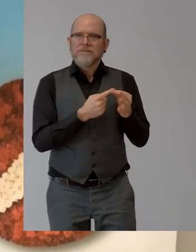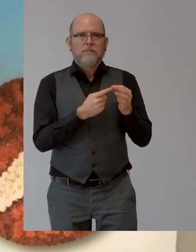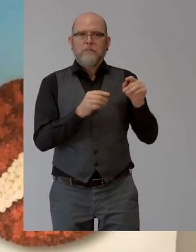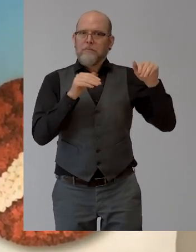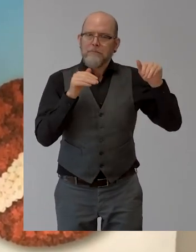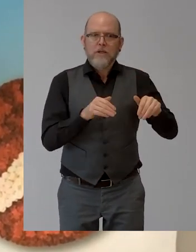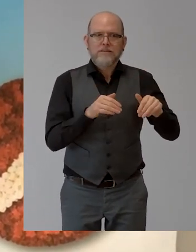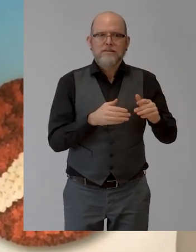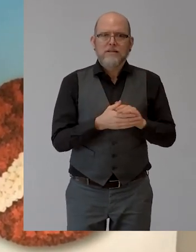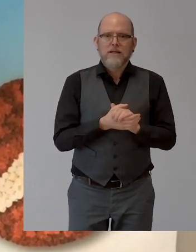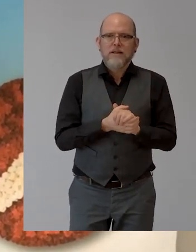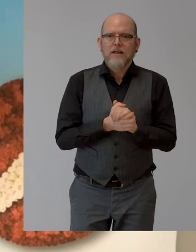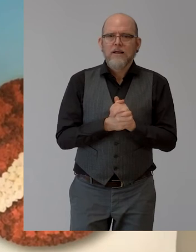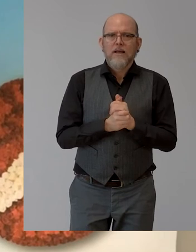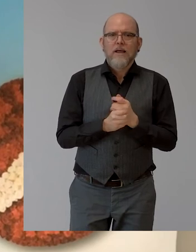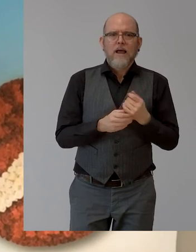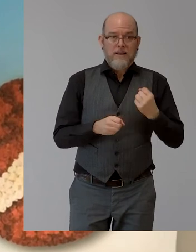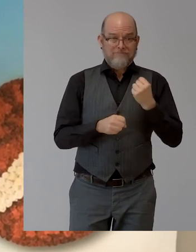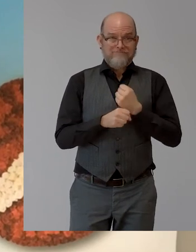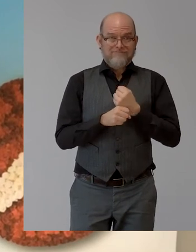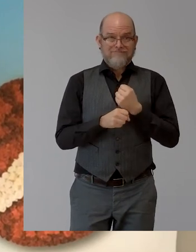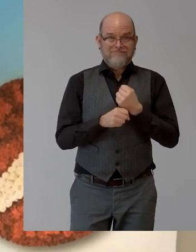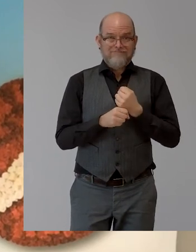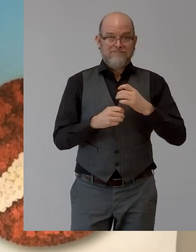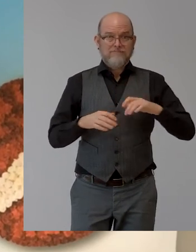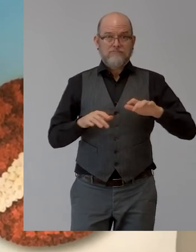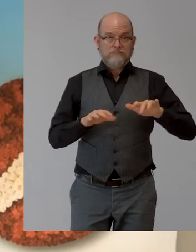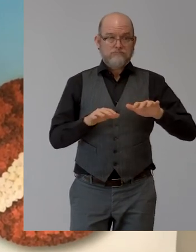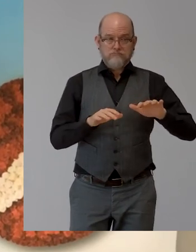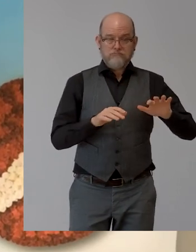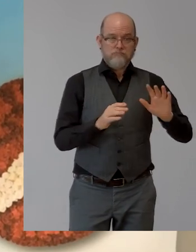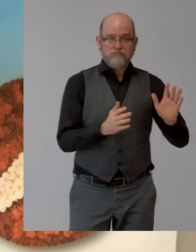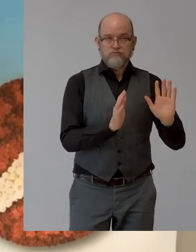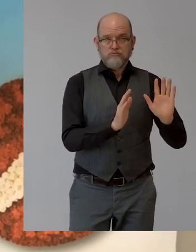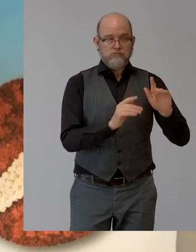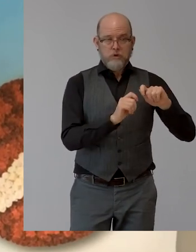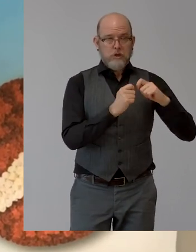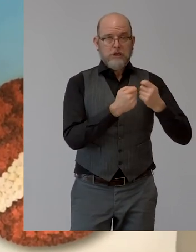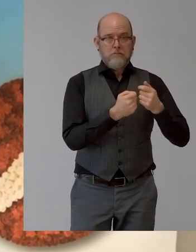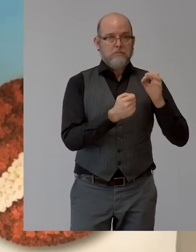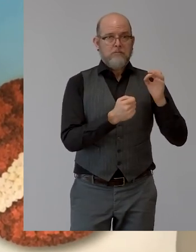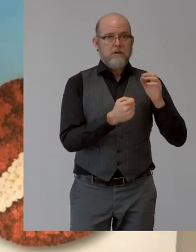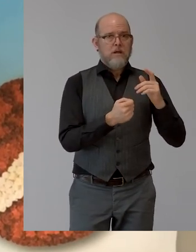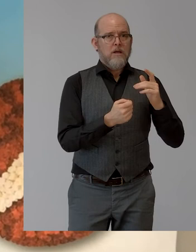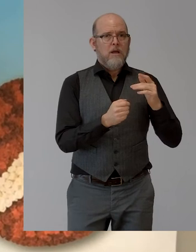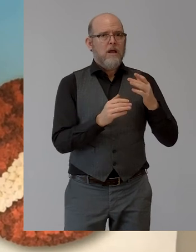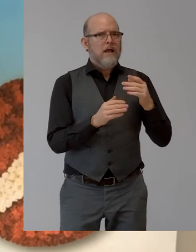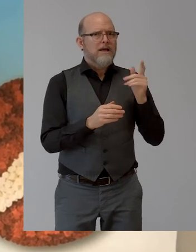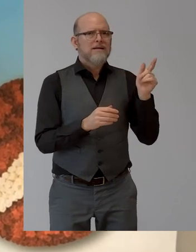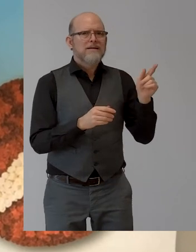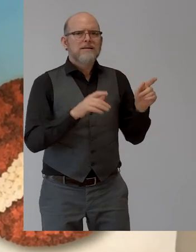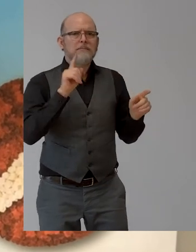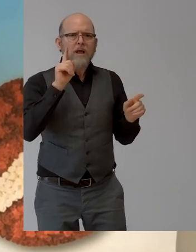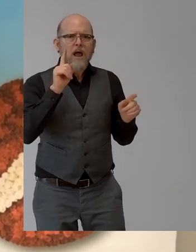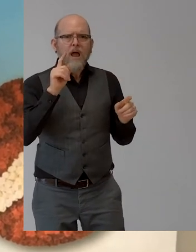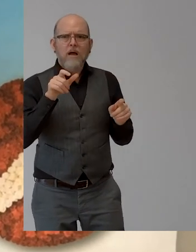work with any team member, that we focus only on her achievements and not how, when,